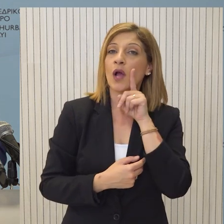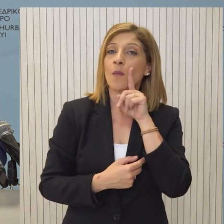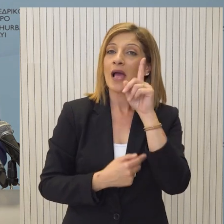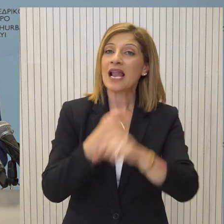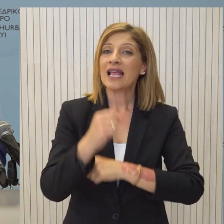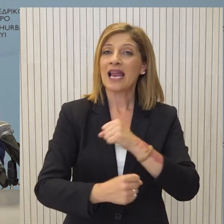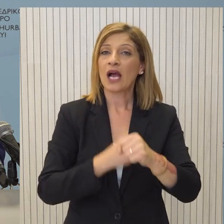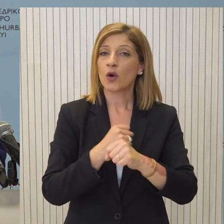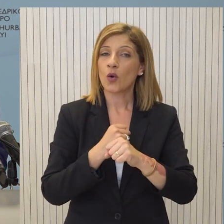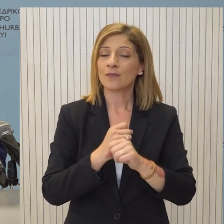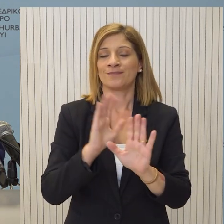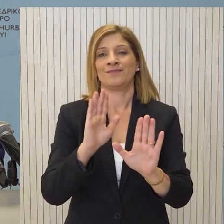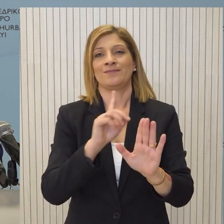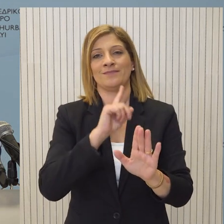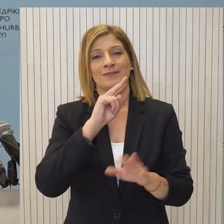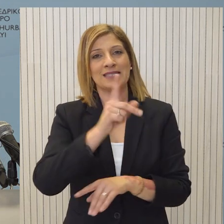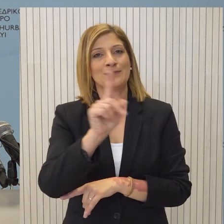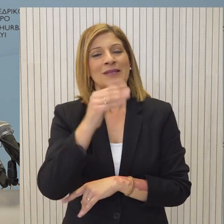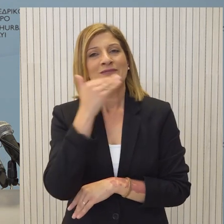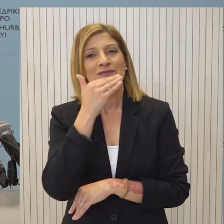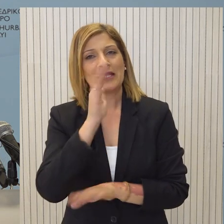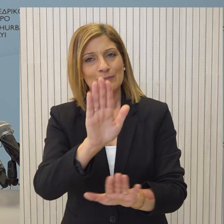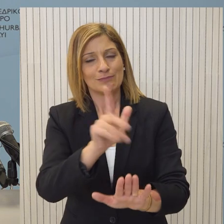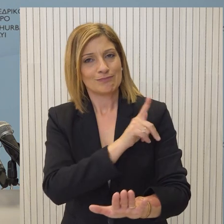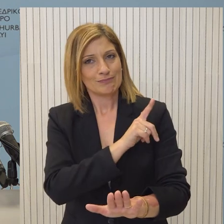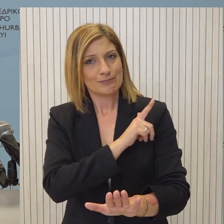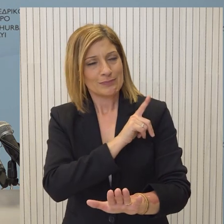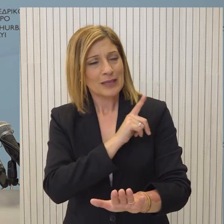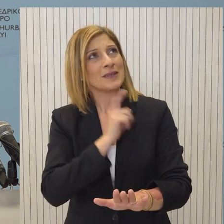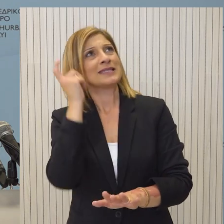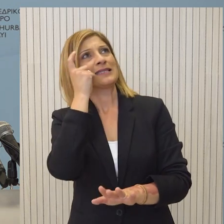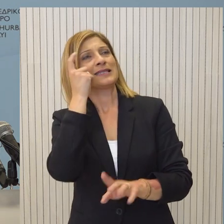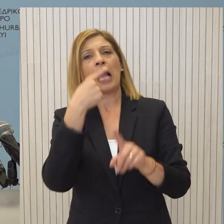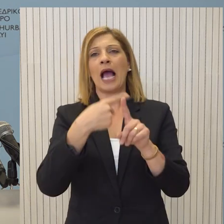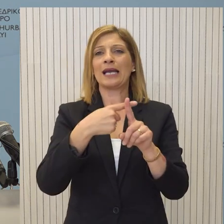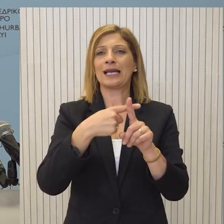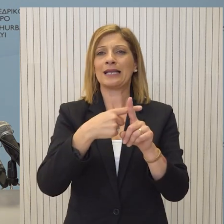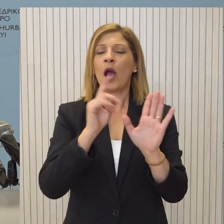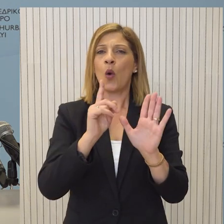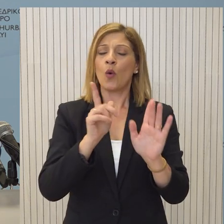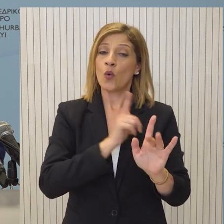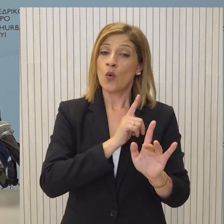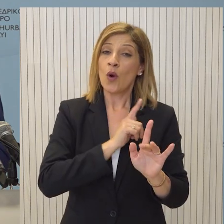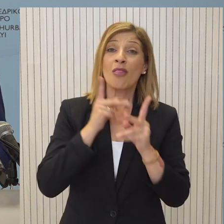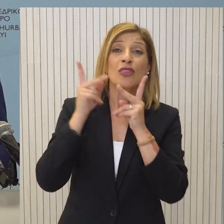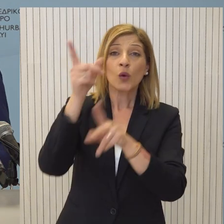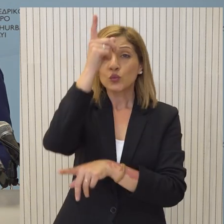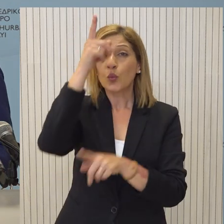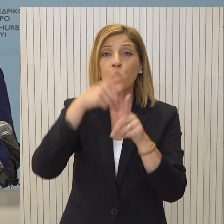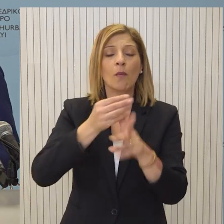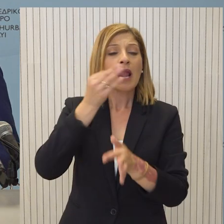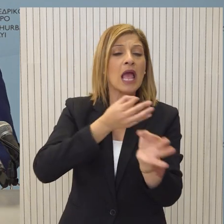Ας μην προκαταβάλλουμε το αποτέλεσμα, σίγουρα ας μην υιοθετούμε επιχειρήματα που αντιδεχομένως η άλλη πλευρά να προτάσει. Εμείς